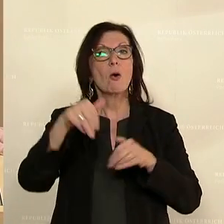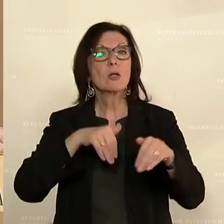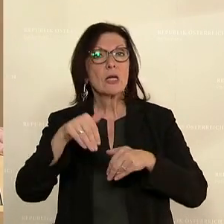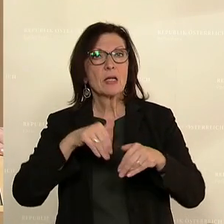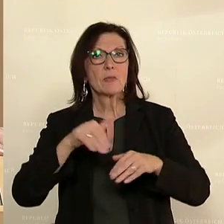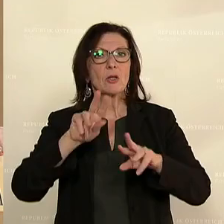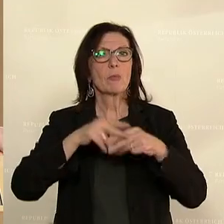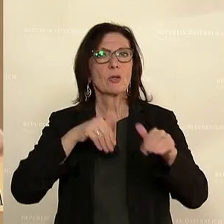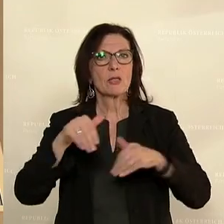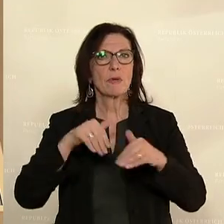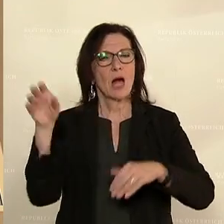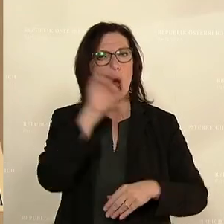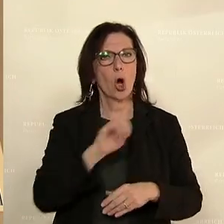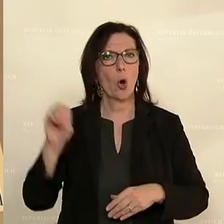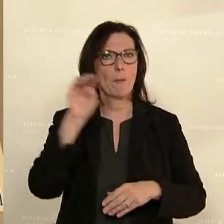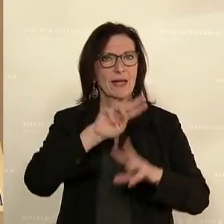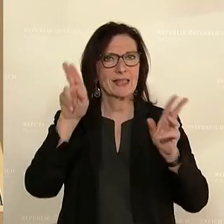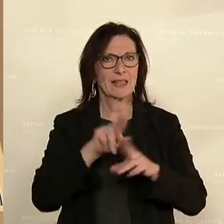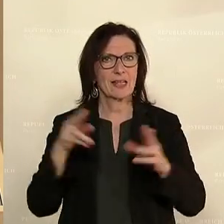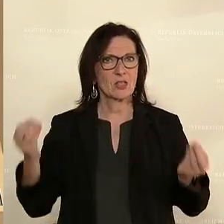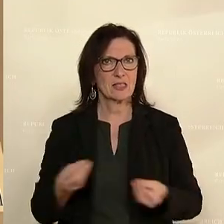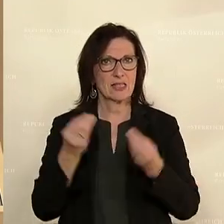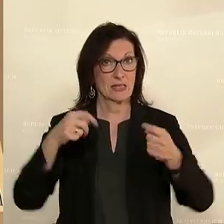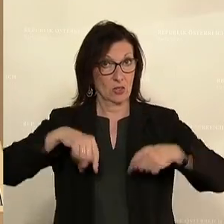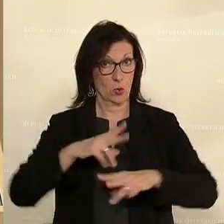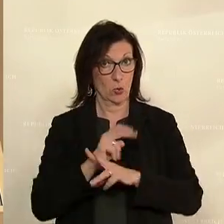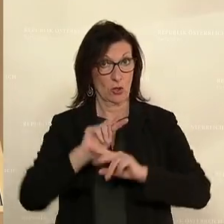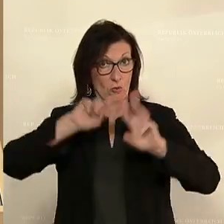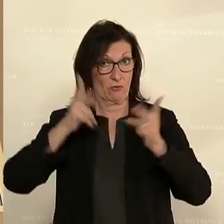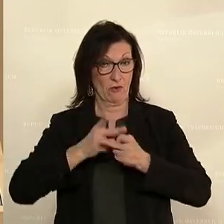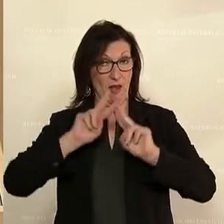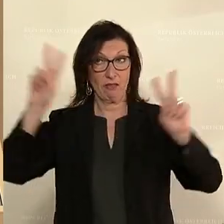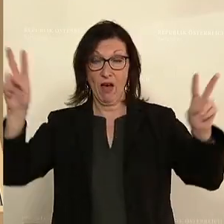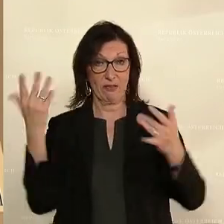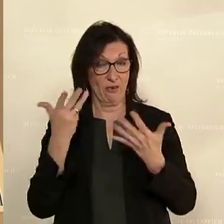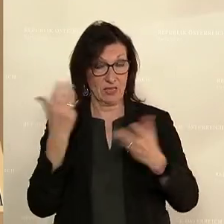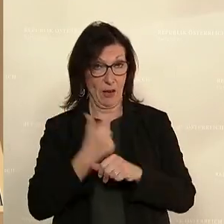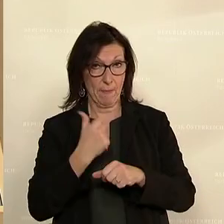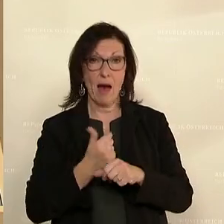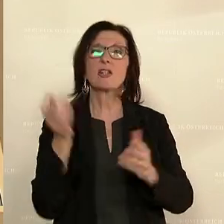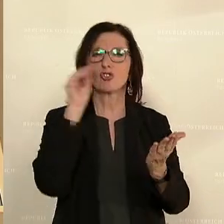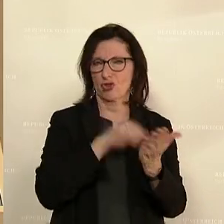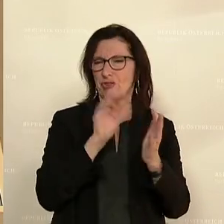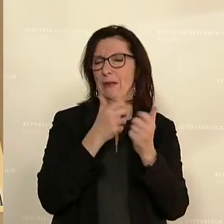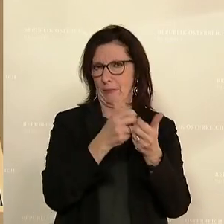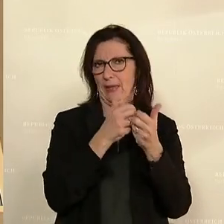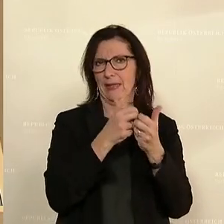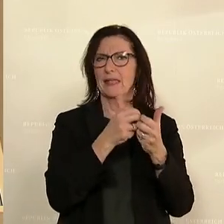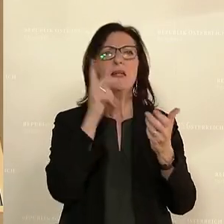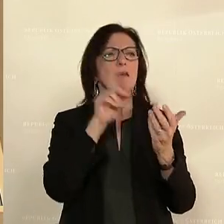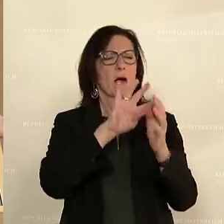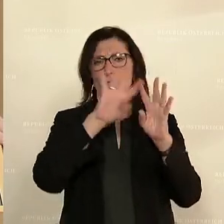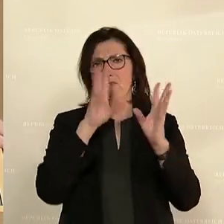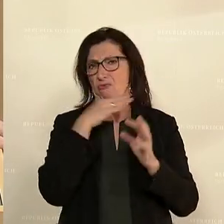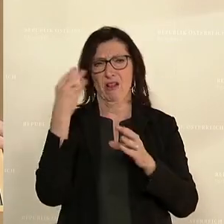Bundesministerium für europäische und internationale Angelegenheiten hier in Österreich und weltweit tut. Der Bericht ist sehr umfangreich. Ich möchte daher nur zwei Schlaglichter